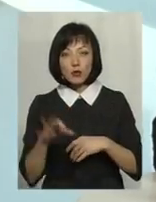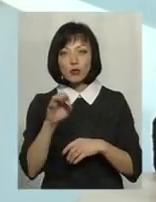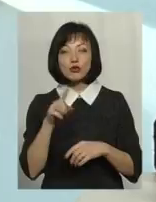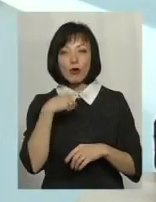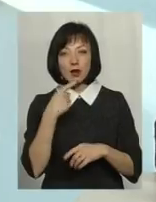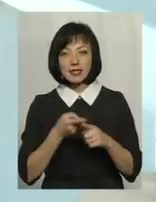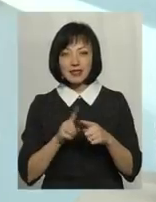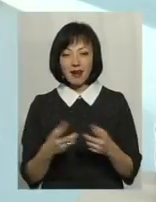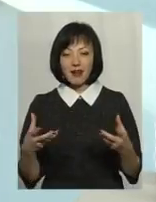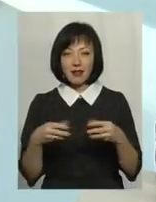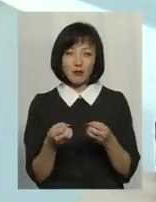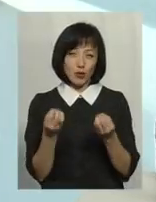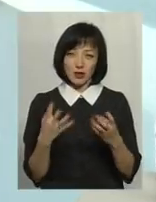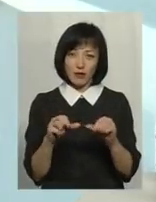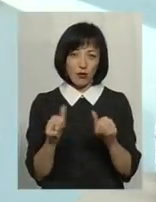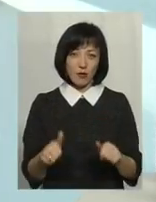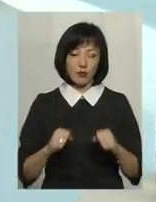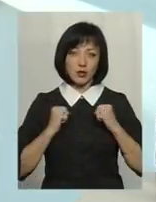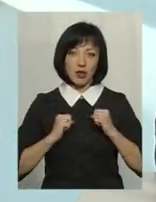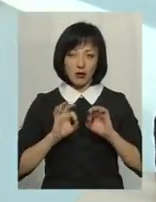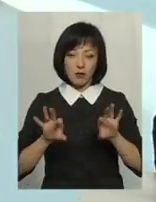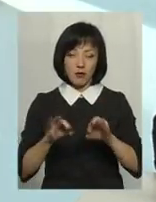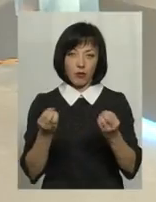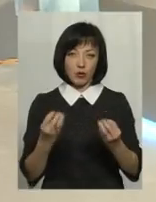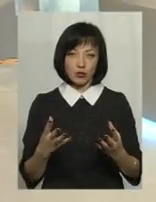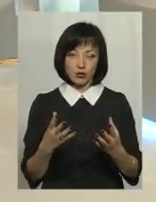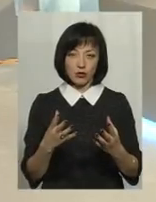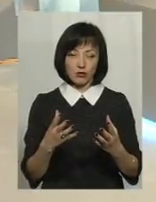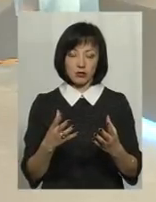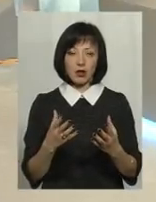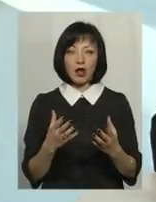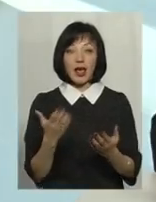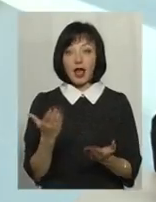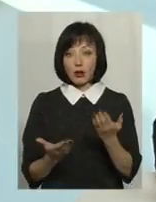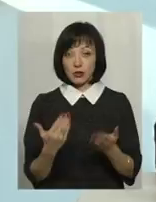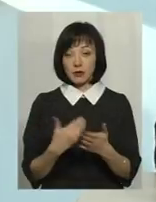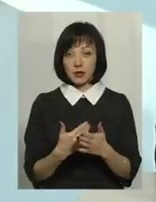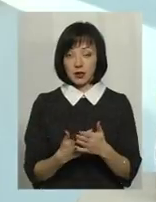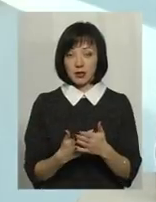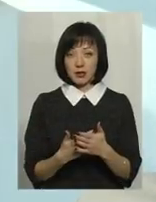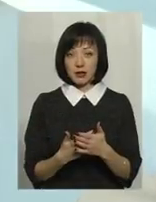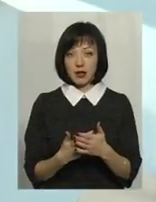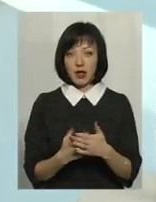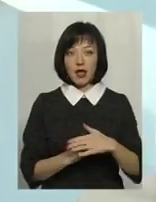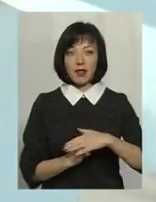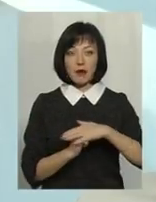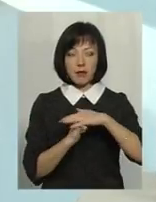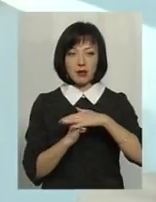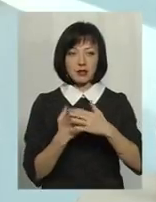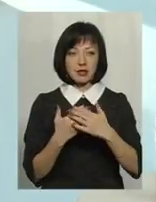таке кластер, це насправді дуже простий формат. Я постараюся зараз дуже просто його малювати. Тобто, якщо взяти, наприклад, на базі